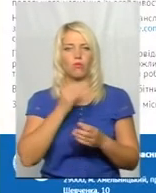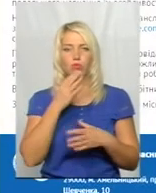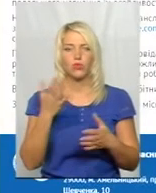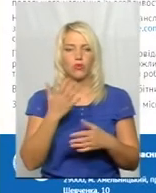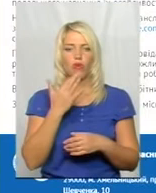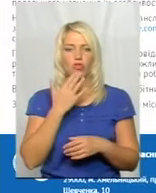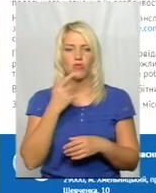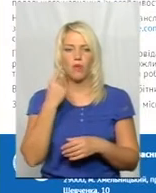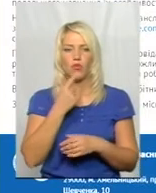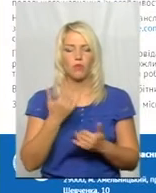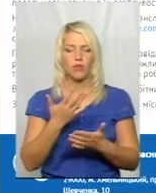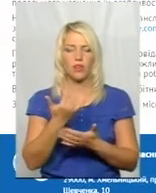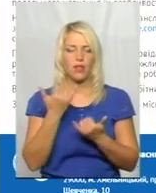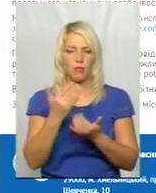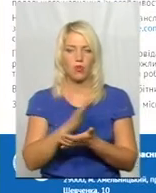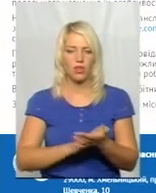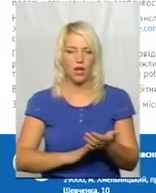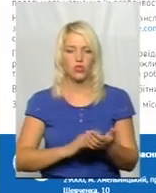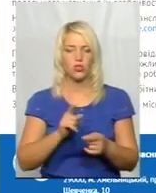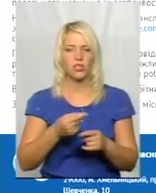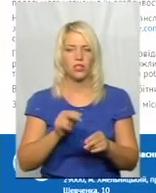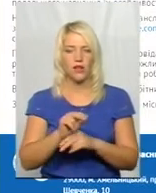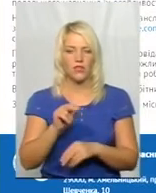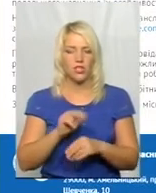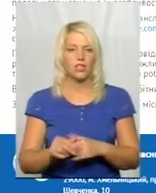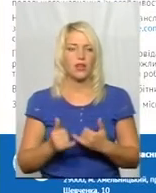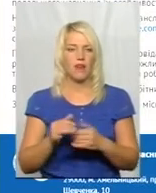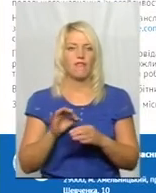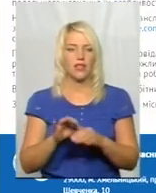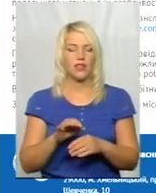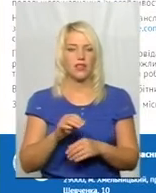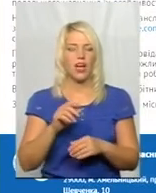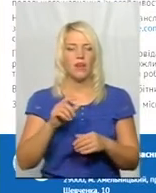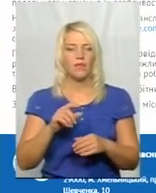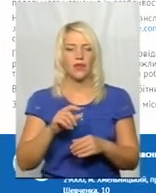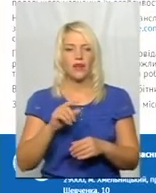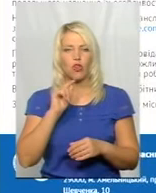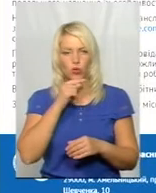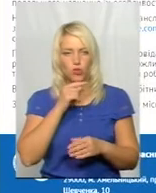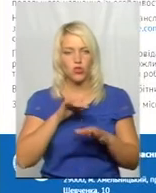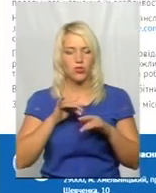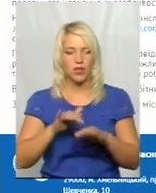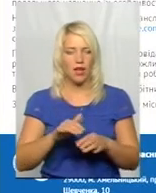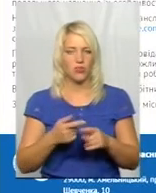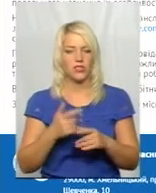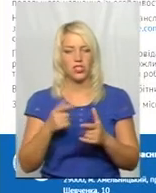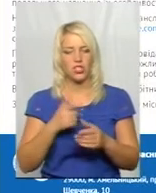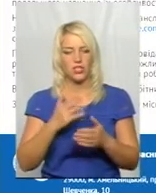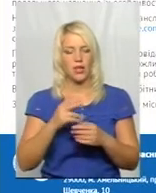для подальшого навчання їх особливостям ведення зовнішньо-економічної діяльності. Оцікаво, чи в училищах є можливість навчати